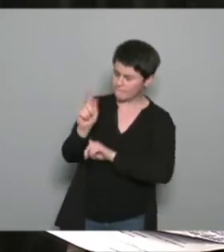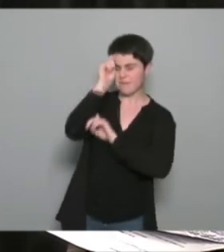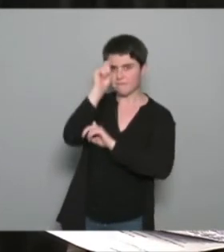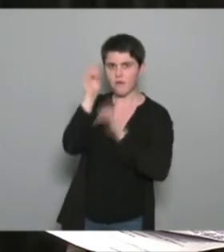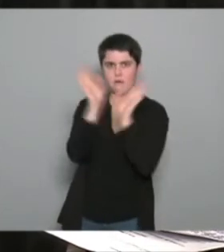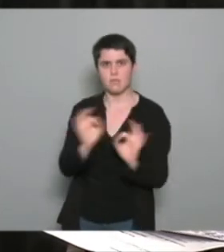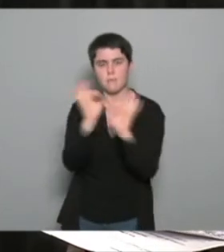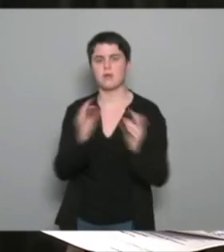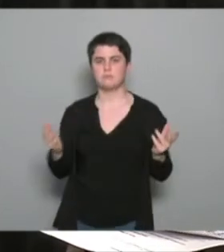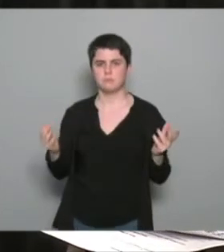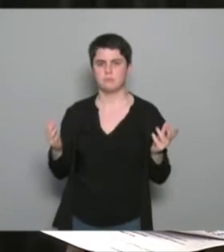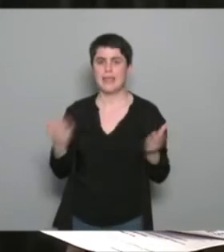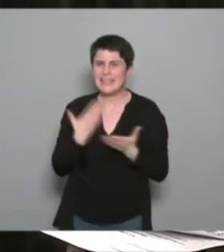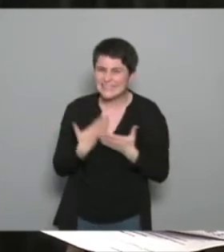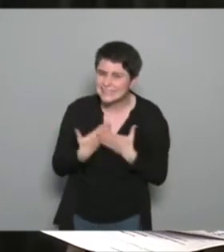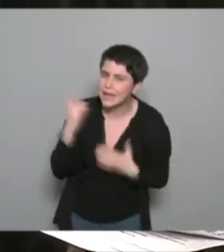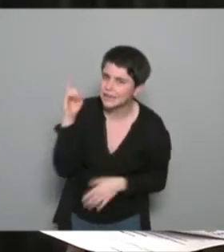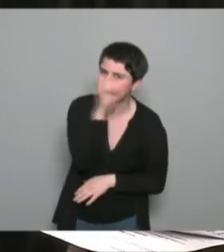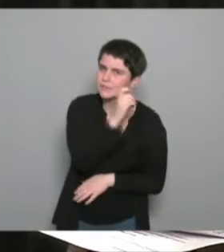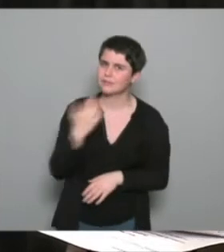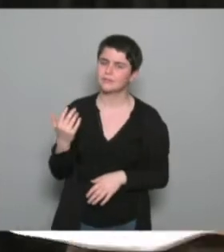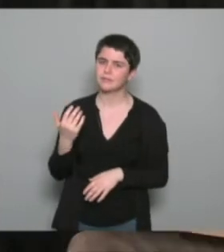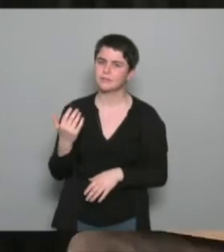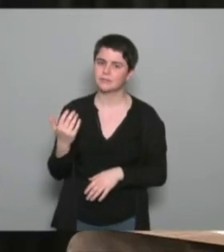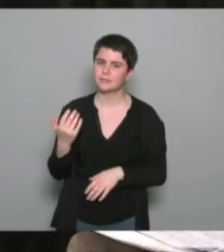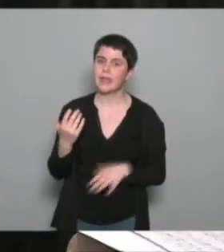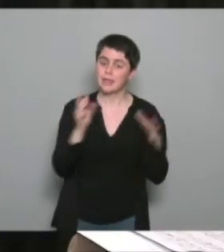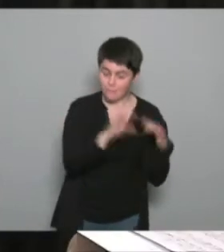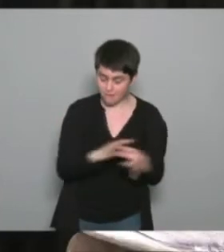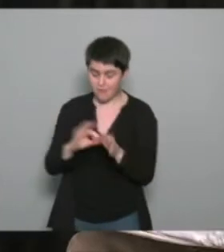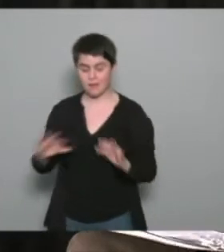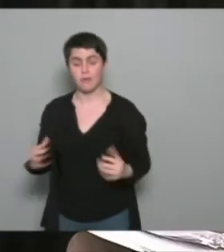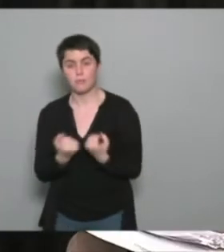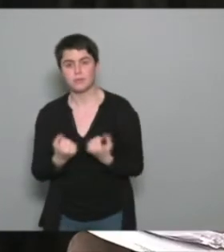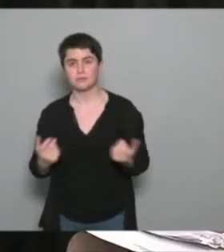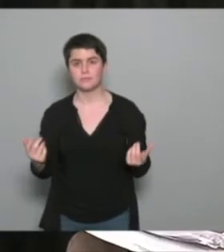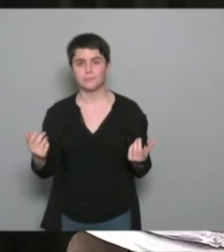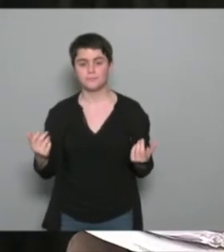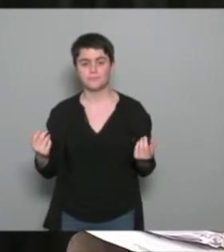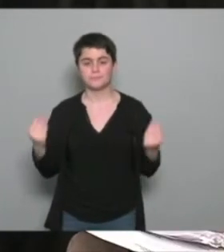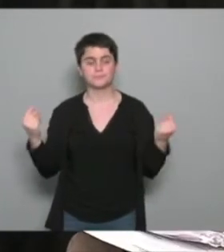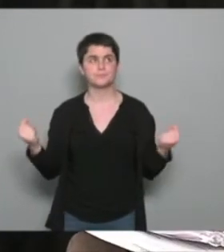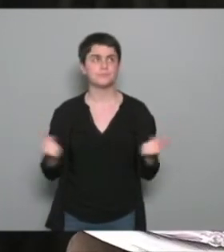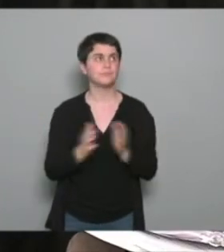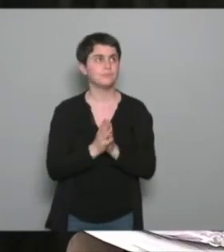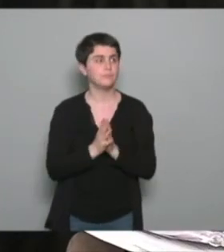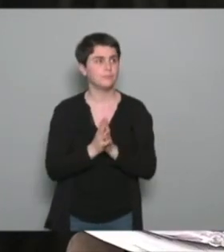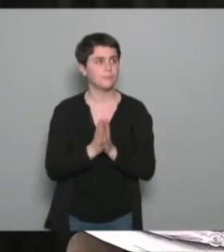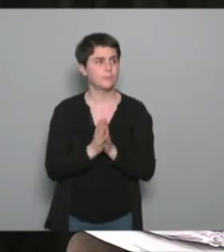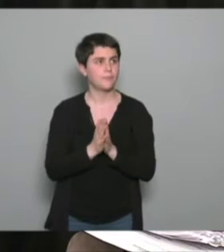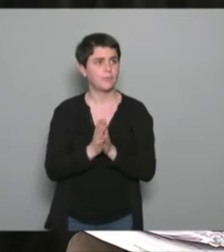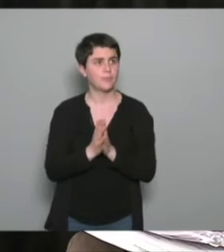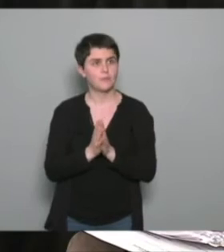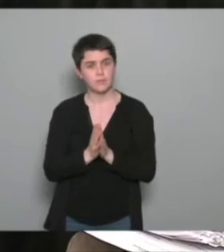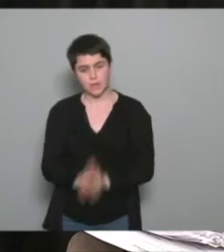donc c'est ça la difficulté et ça rejoint la compétence c'est-à-dire que comment est-ce que je vais faire modifier